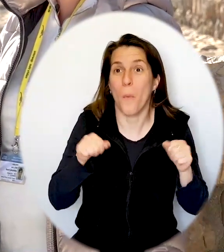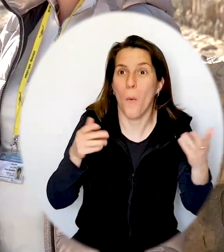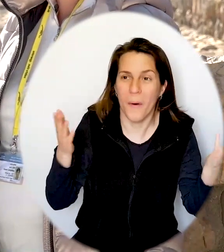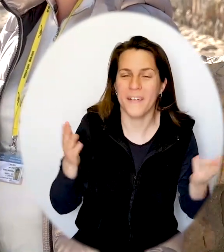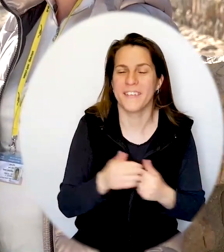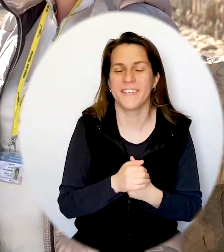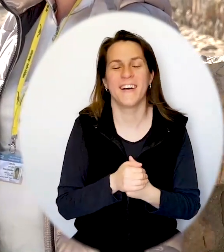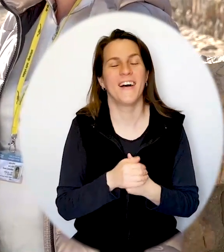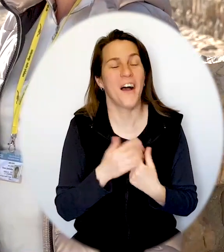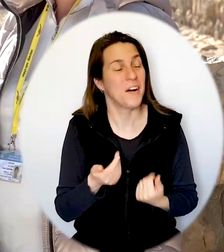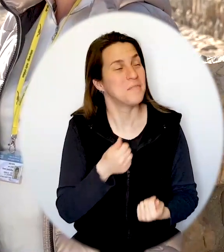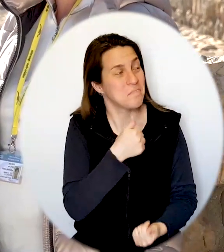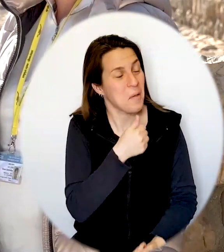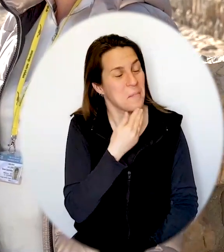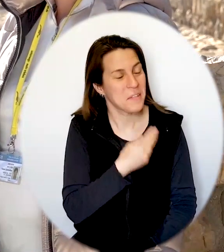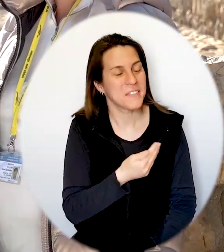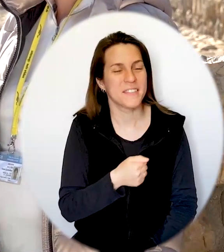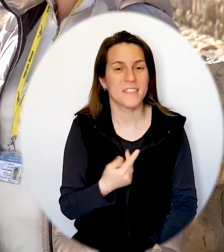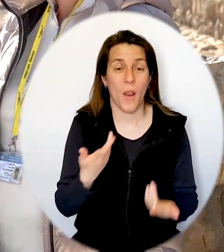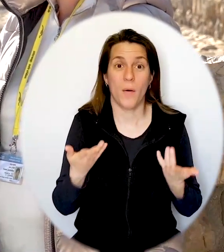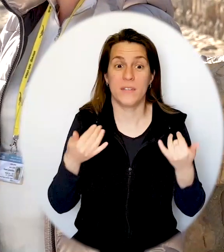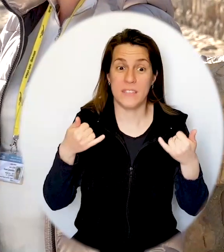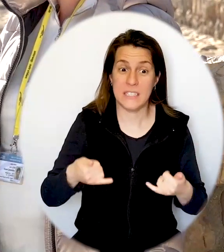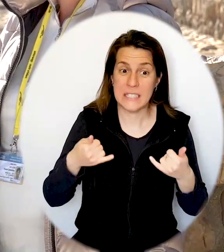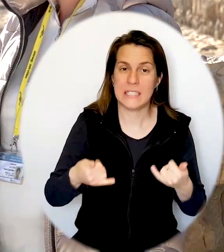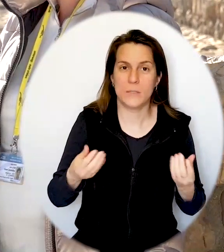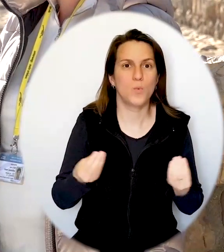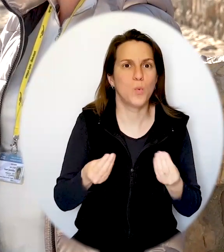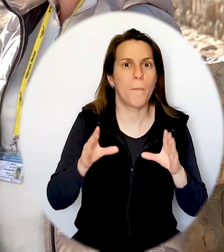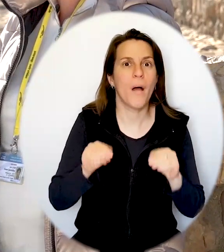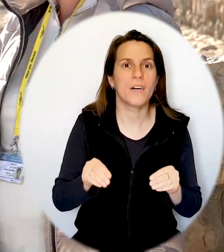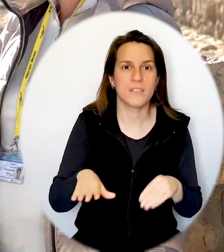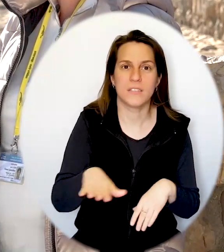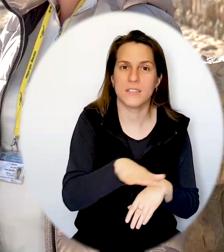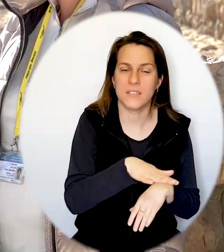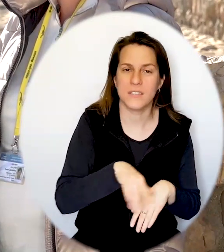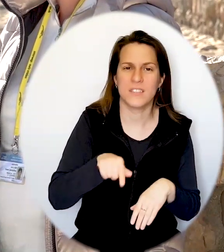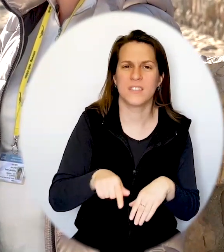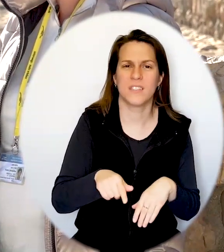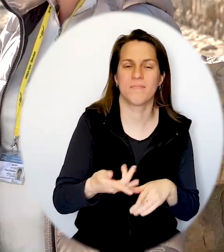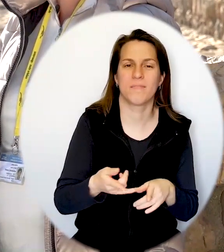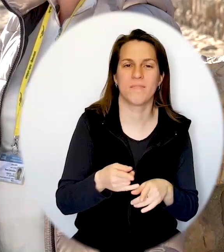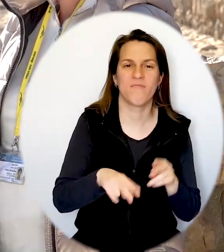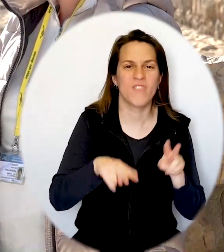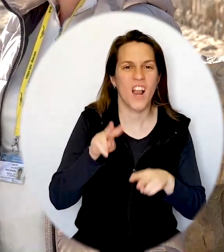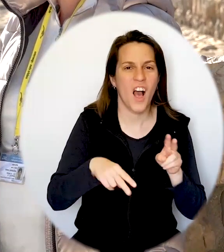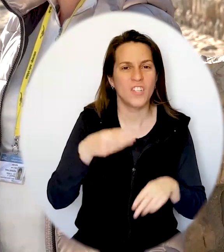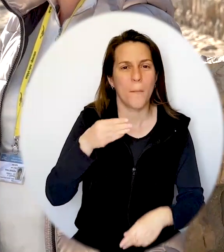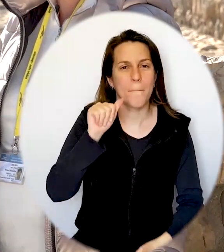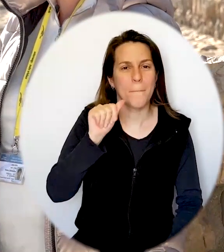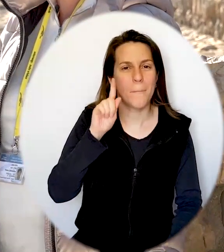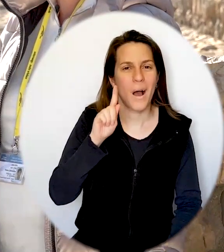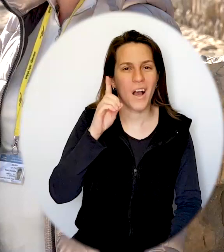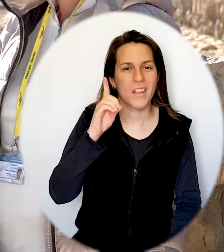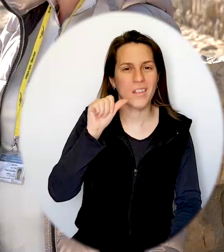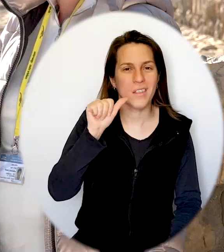bien, tu es humble. Et Jacqueline, on est sur Magdala. Oui. Tout autour